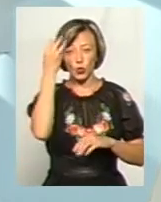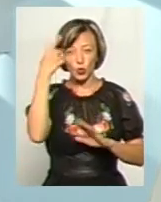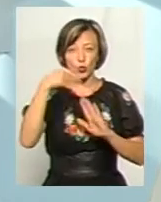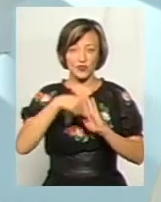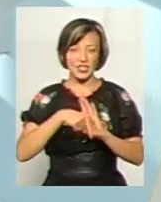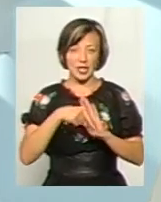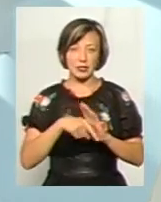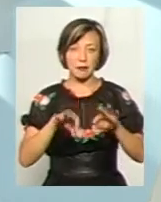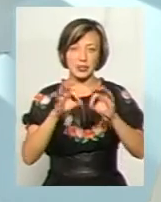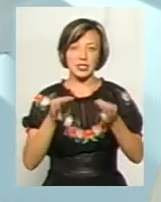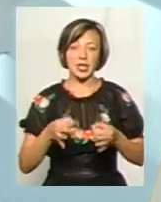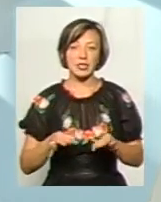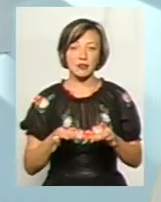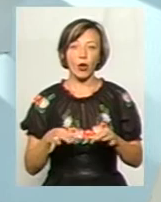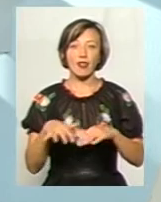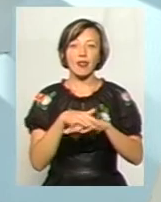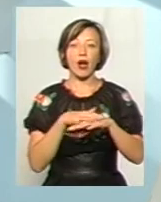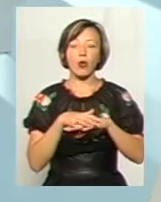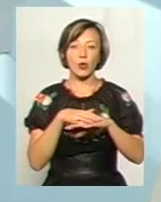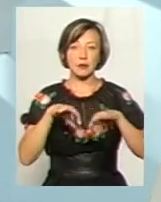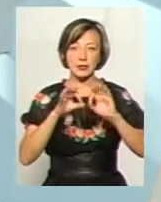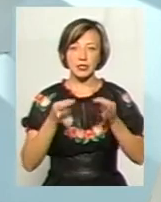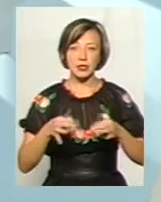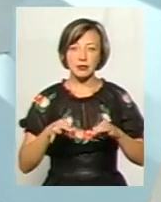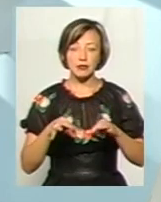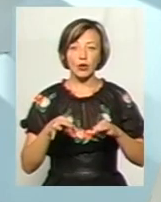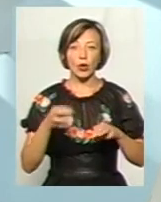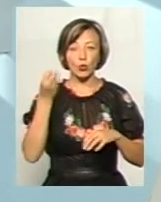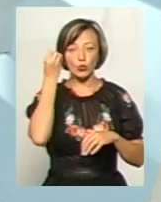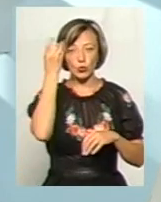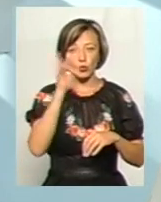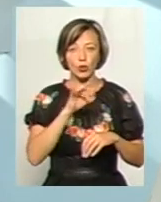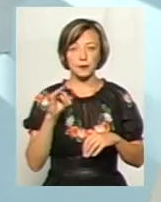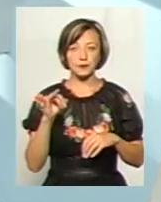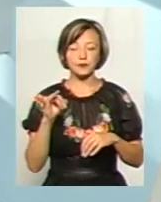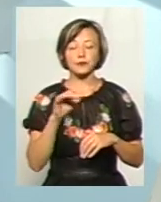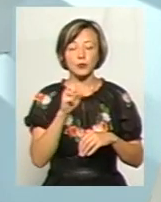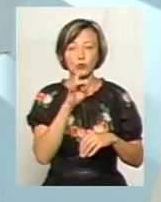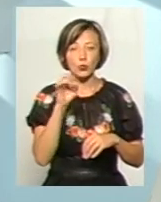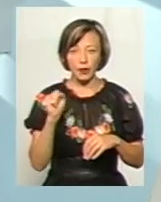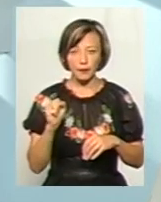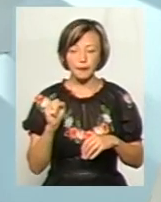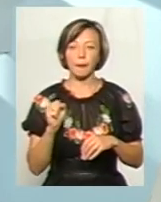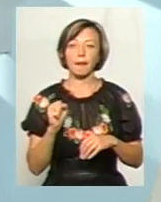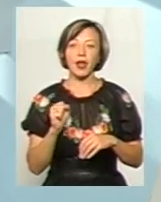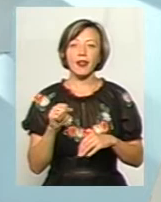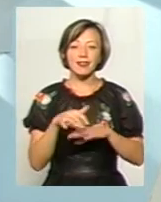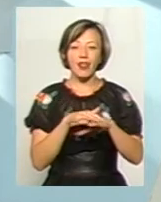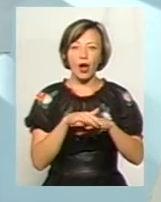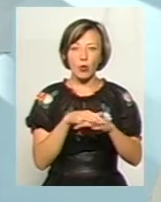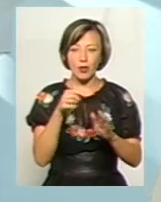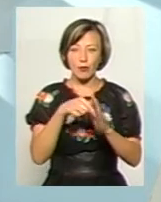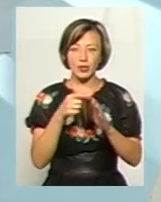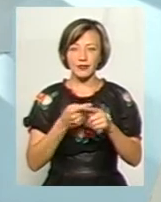саме мистецтво, от народне мистецтво, народна культура, народні насамперед мотиви у цій